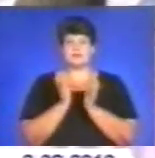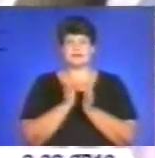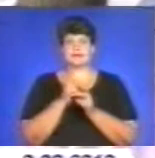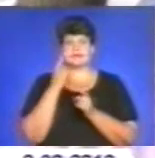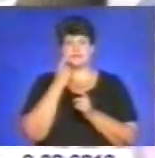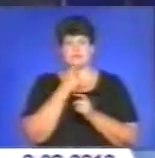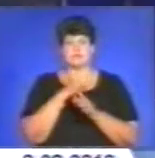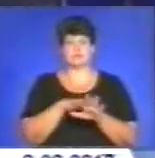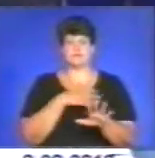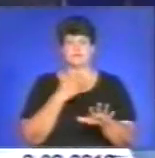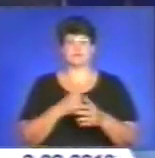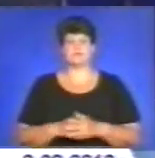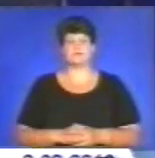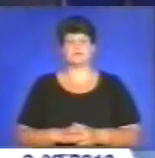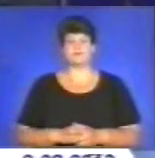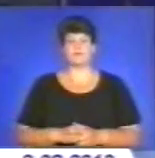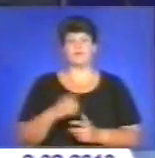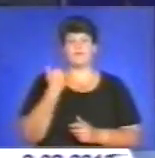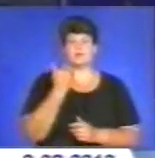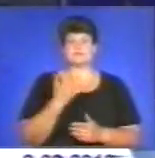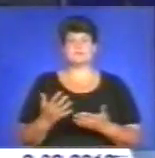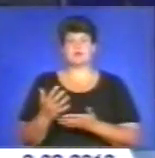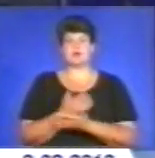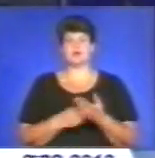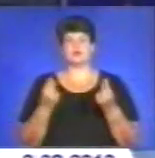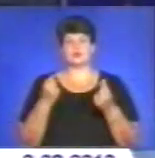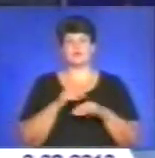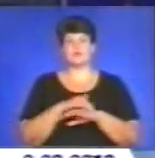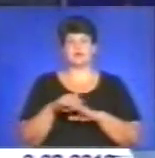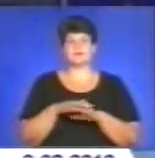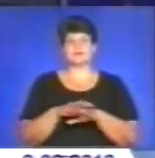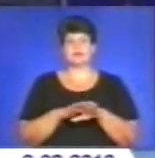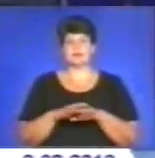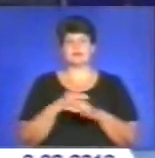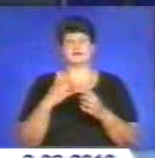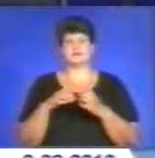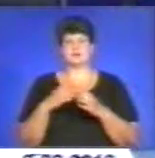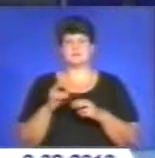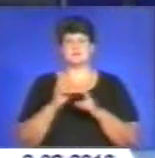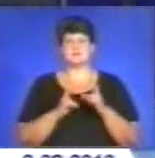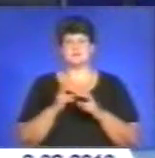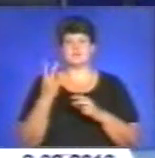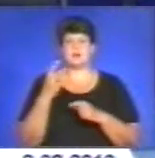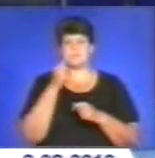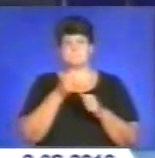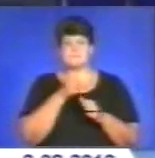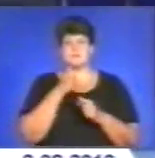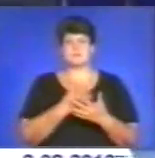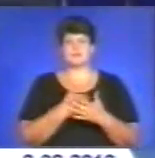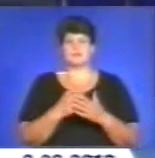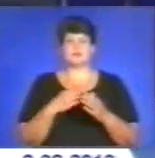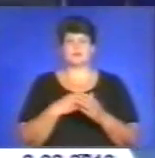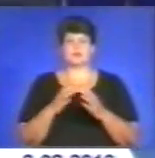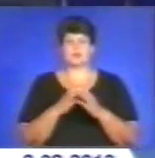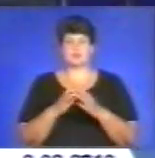тривалий час. Вони збирали кошти на вулицях, на ринку, серед приємців. Два місяці ініціативна група